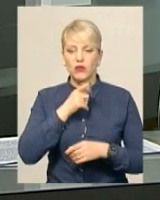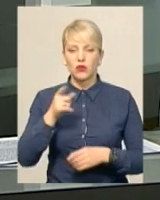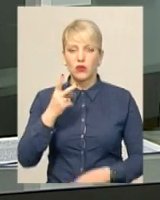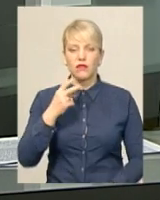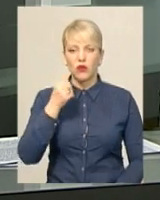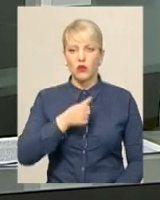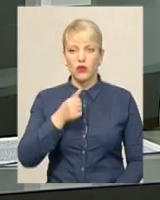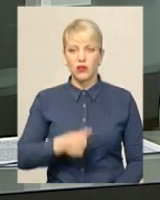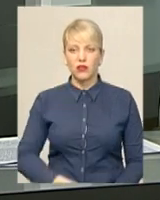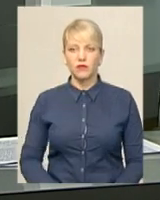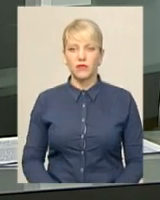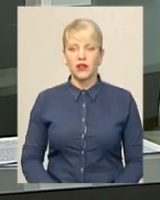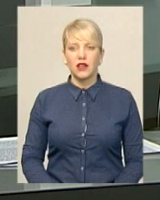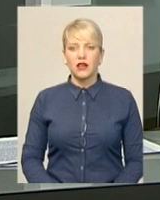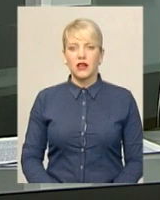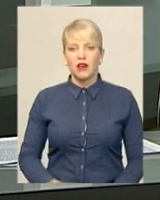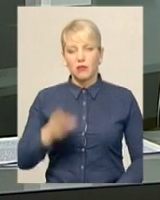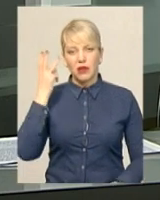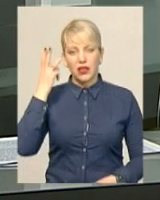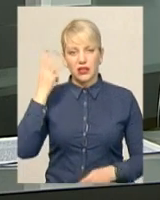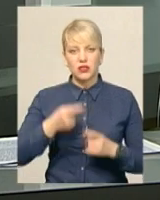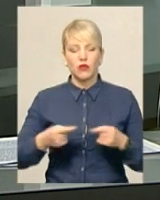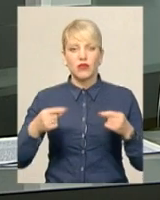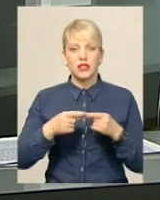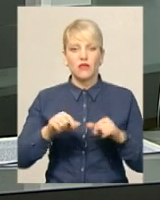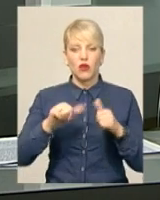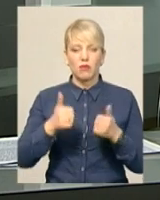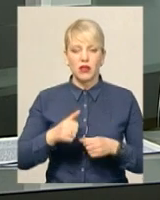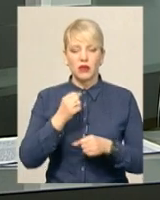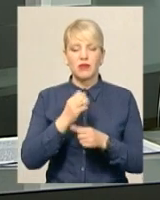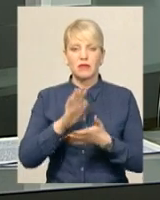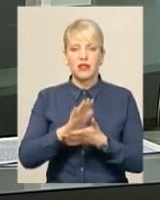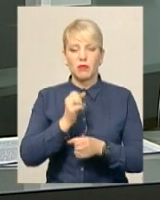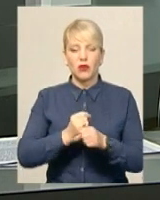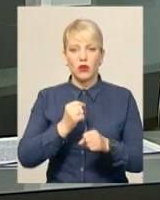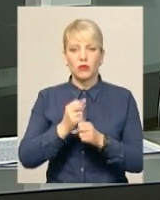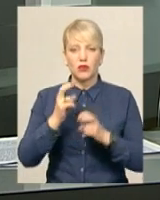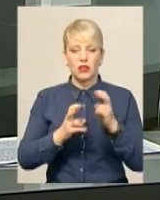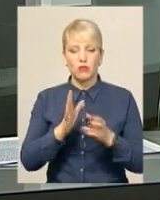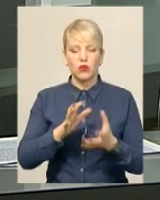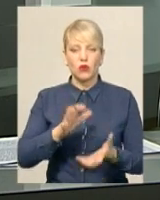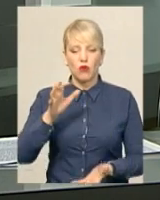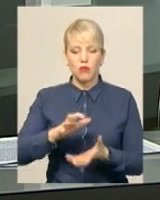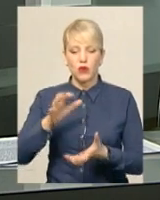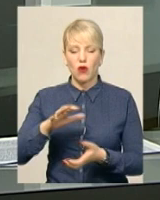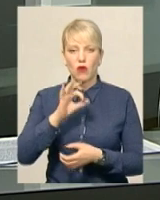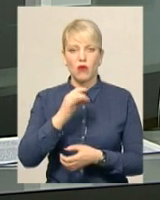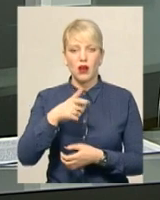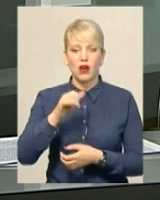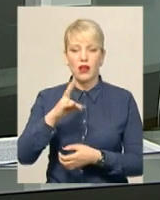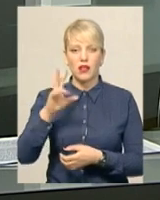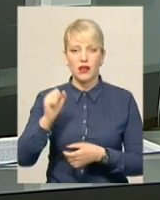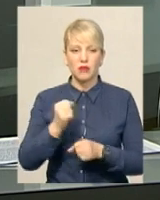У Хмельницькому визначилися з форматом сміттєпереробного заводу. На ньому будуть компостувати органіку, переробляти іншу